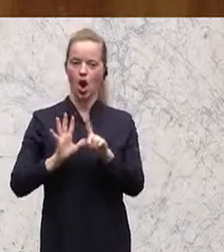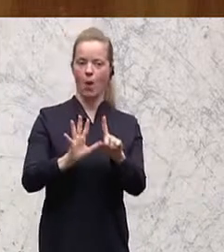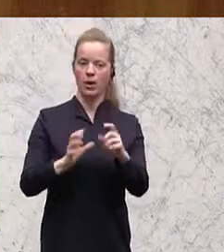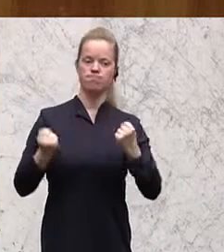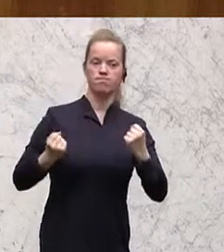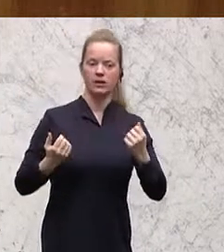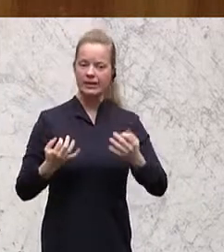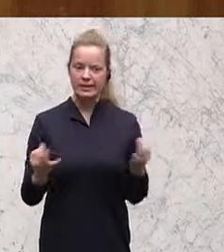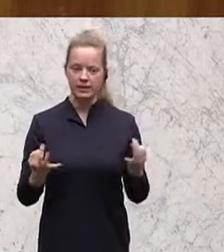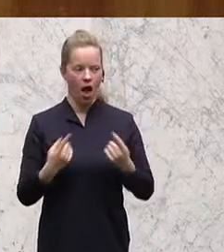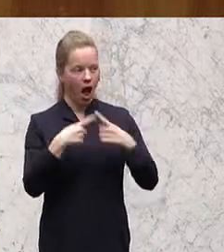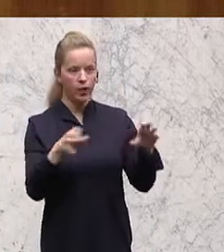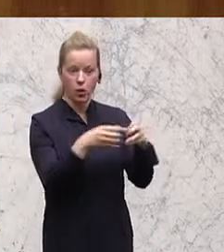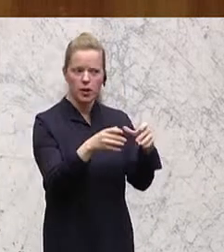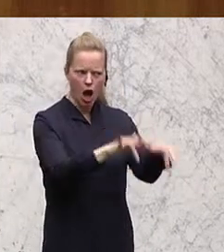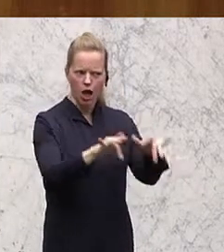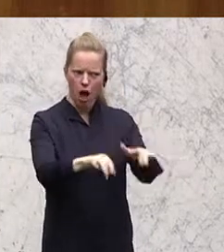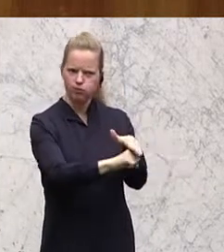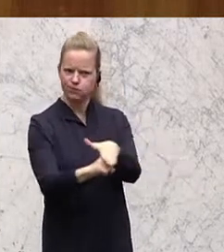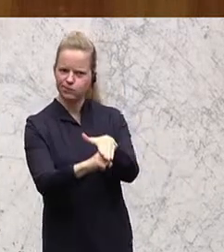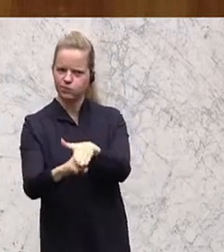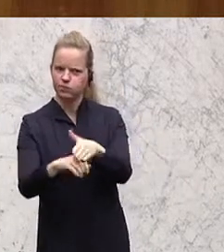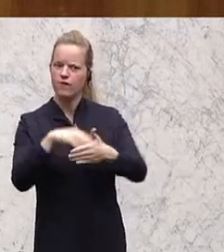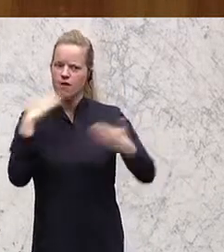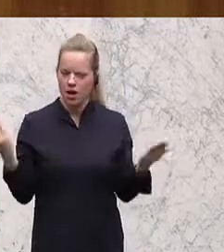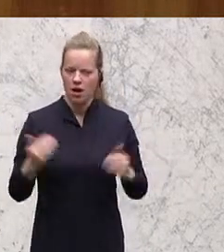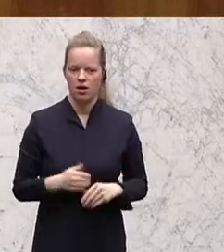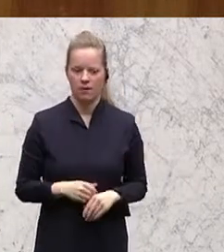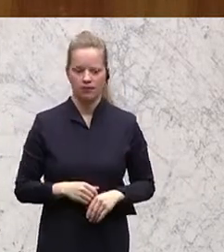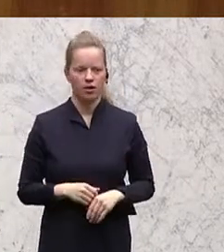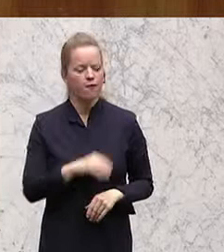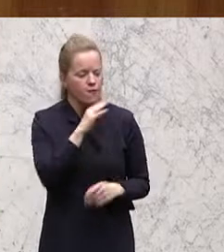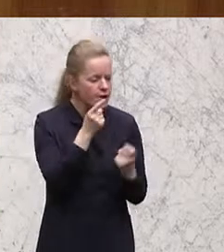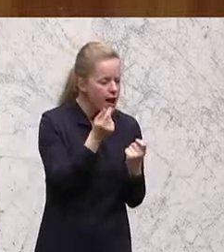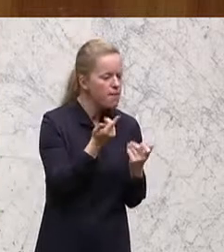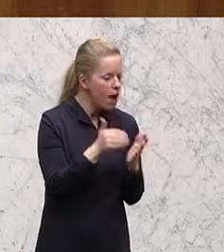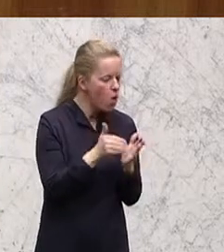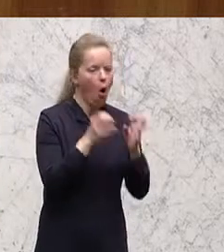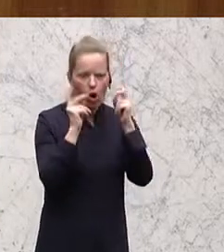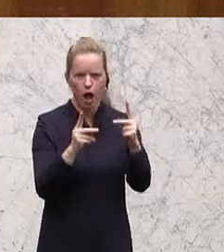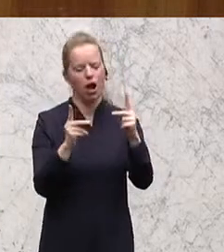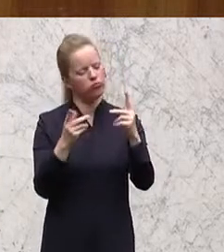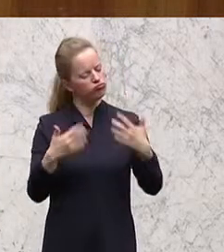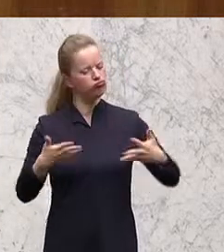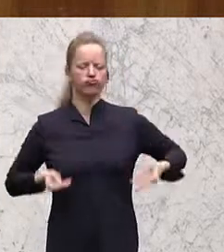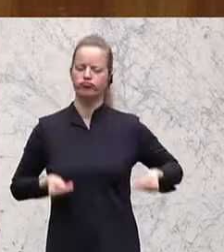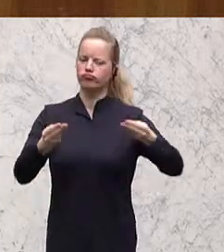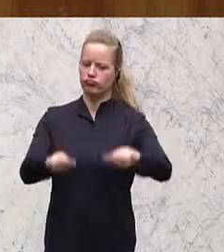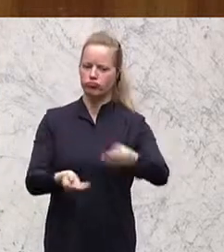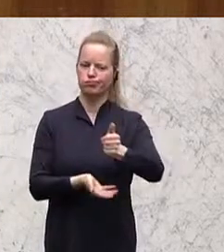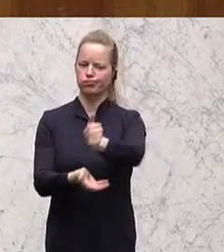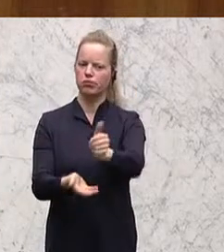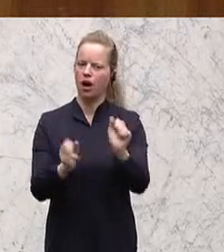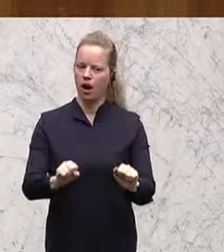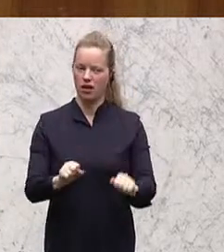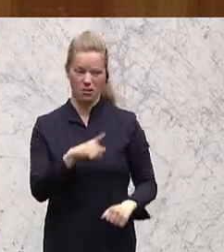alle anderen Gruppen scheint hier immer eine Lobby zu finden sein, wenn es darum geht, schnell viel Geld locker zu machen. Wir NEOS